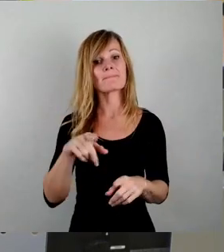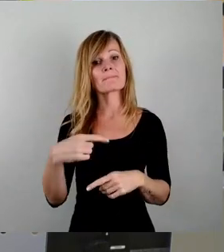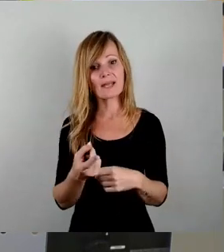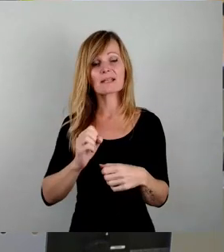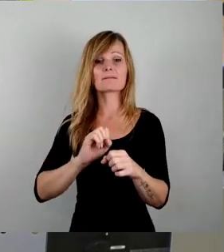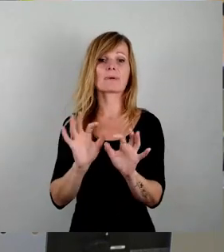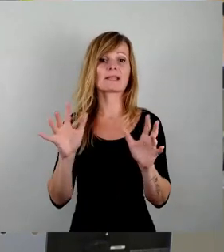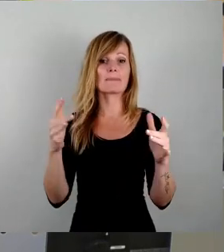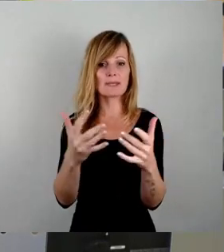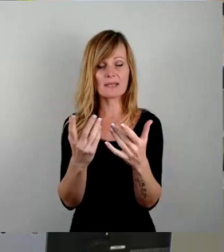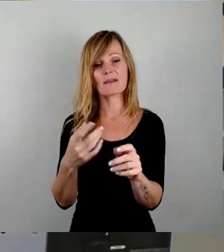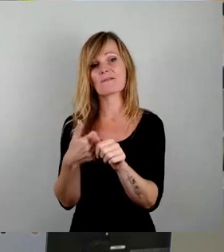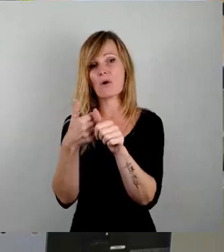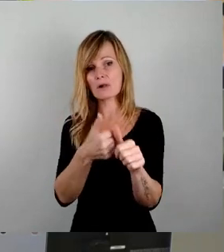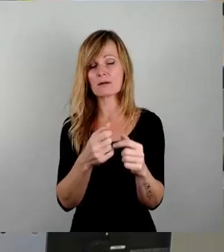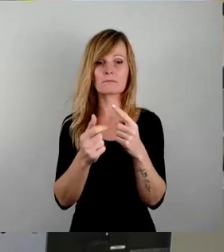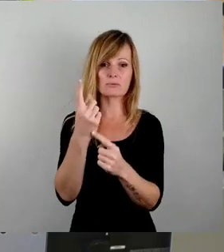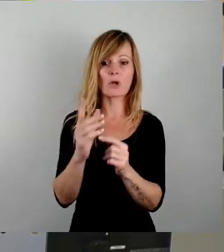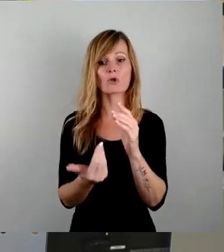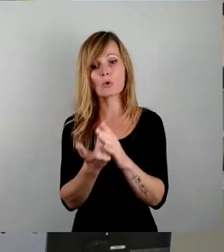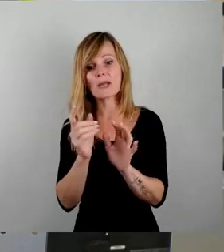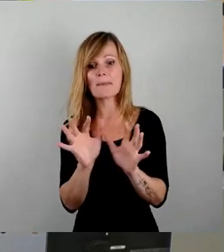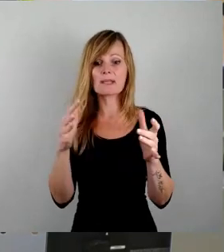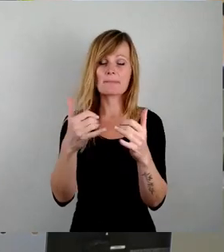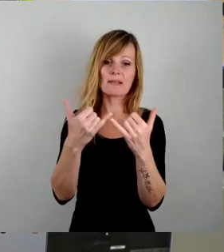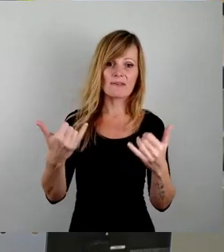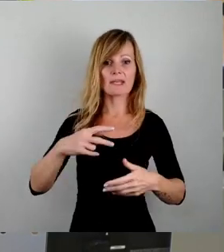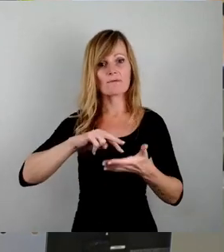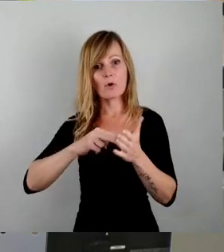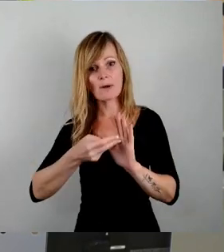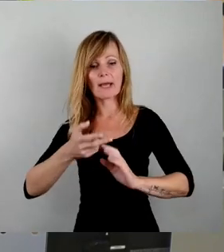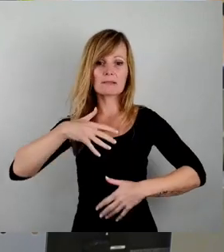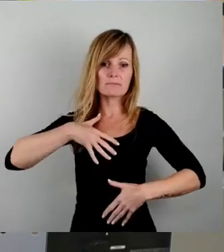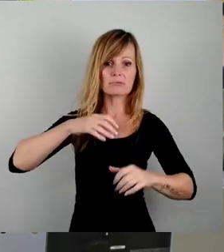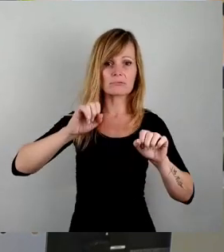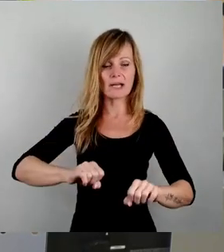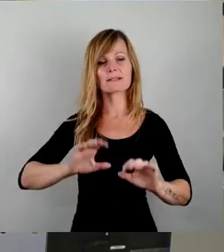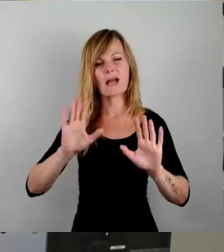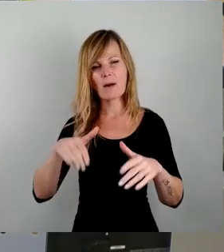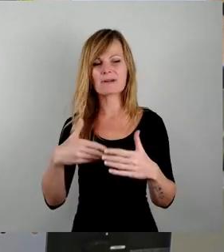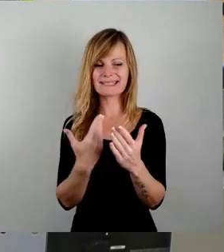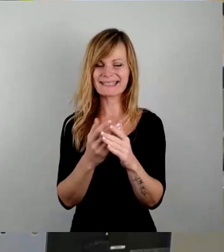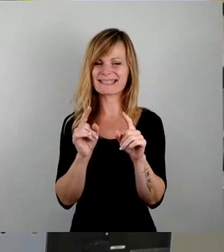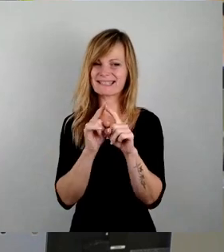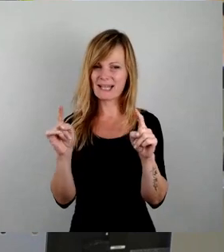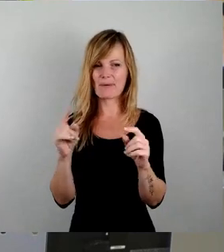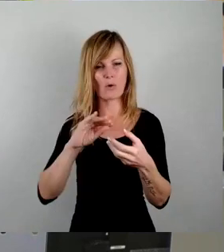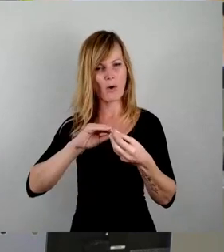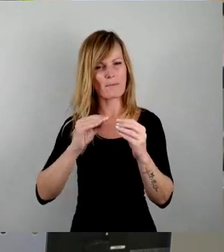und wie können wir bei einer neuen Pandemie gewadmet sein. Aber das Thema, wie gesagt, ist sehr komplex. Ich reiße einfach nur